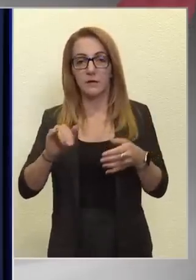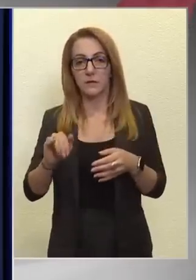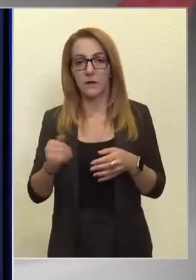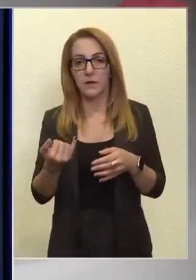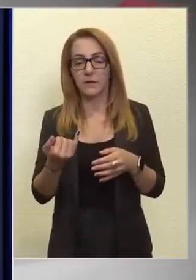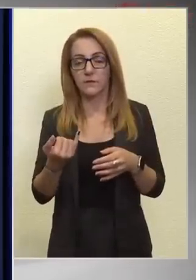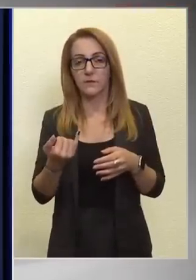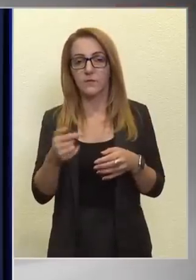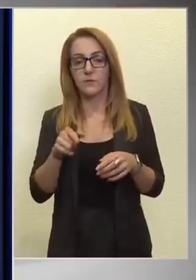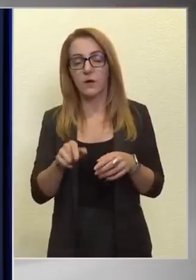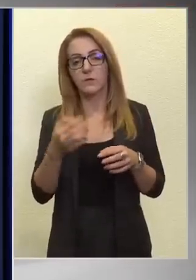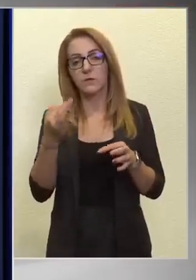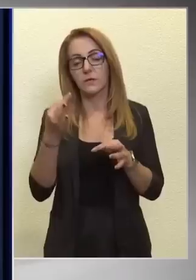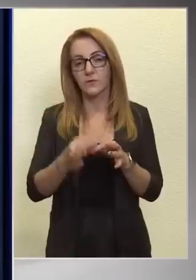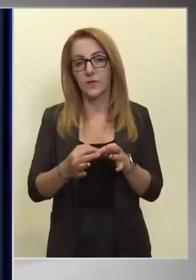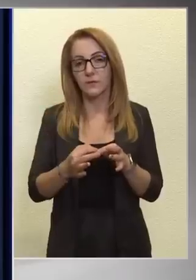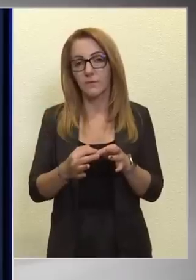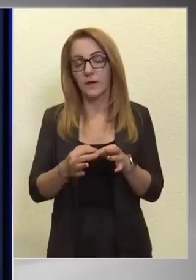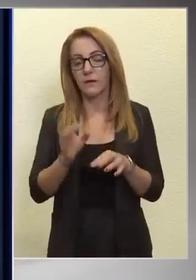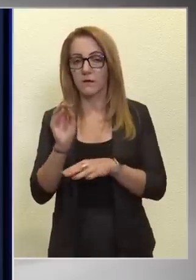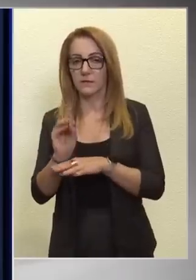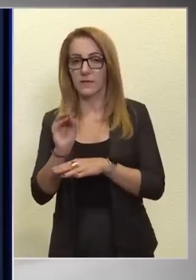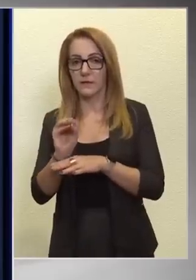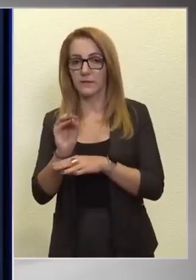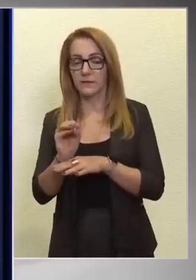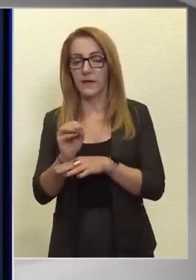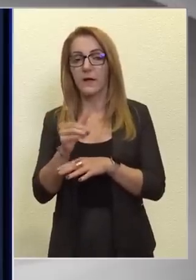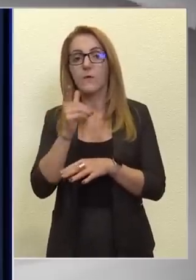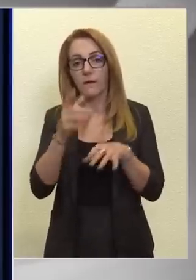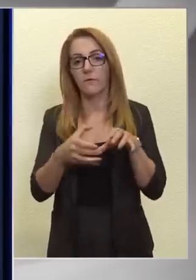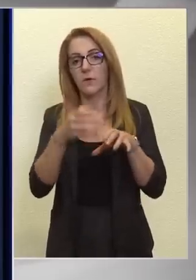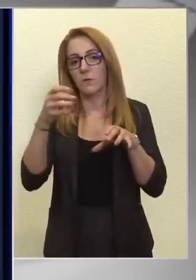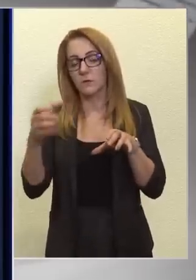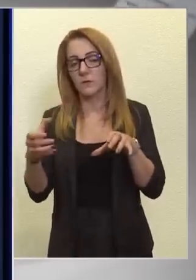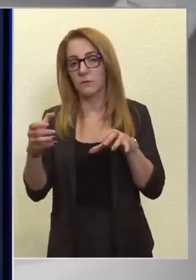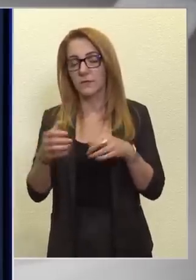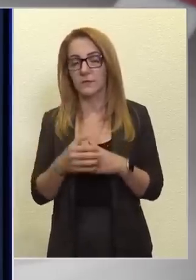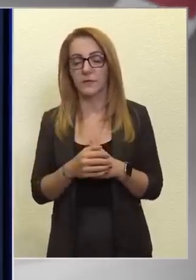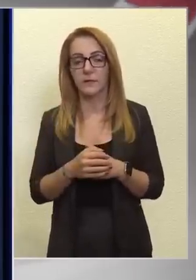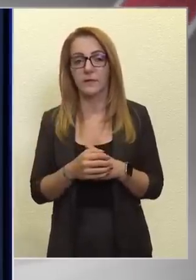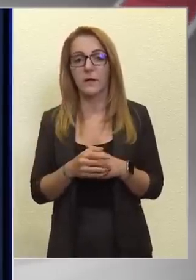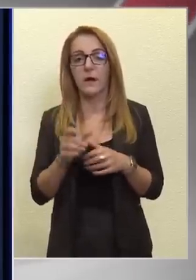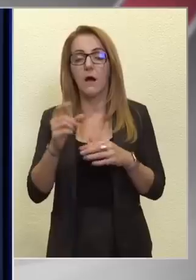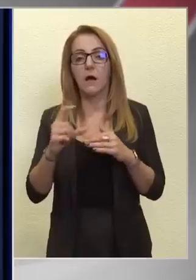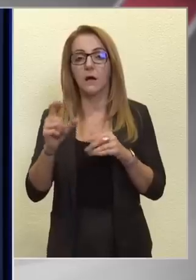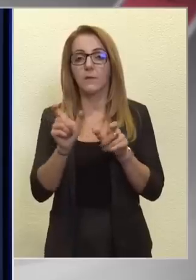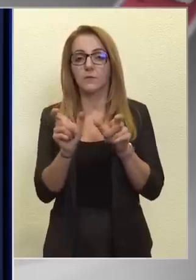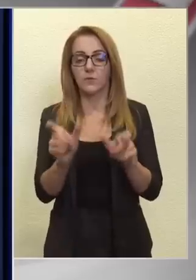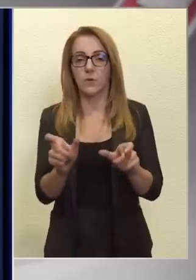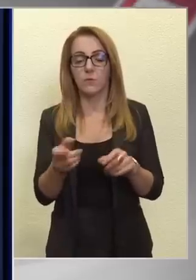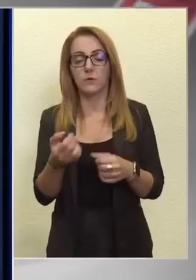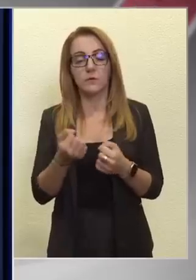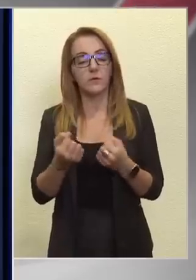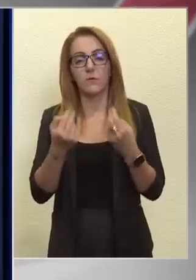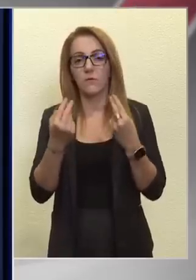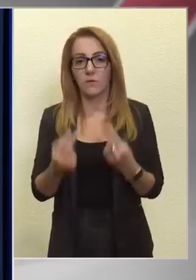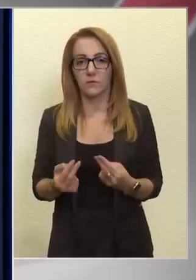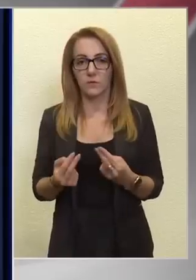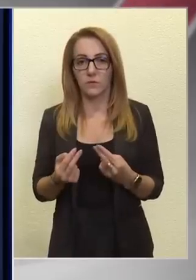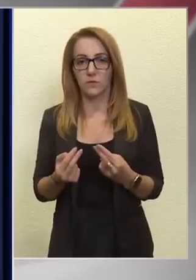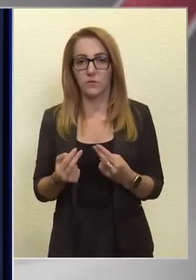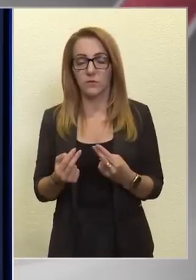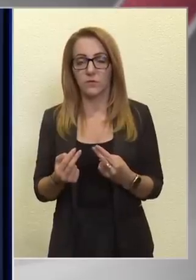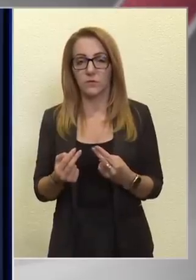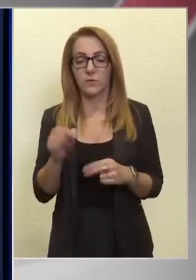adott esetben azt jelezte, hogy meg fogja hosszabbítani a kamas topot. Itt nagyon fontos az, hogy a